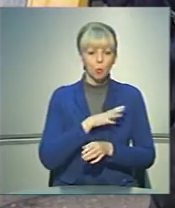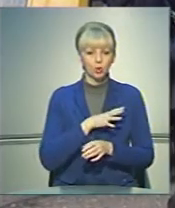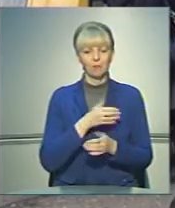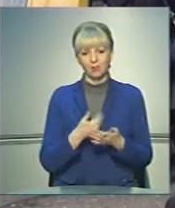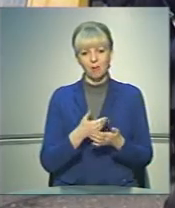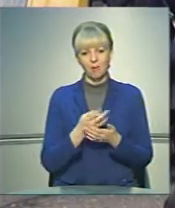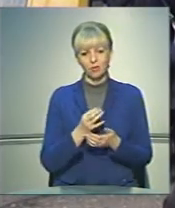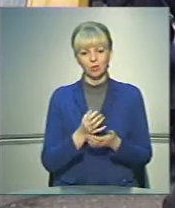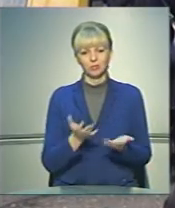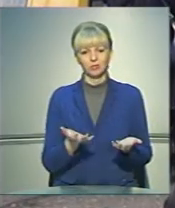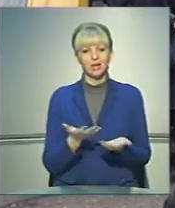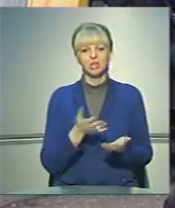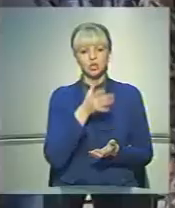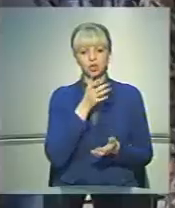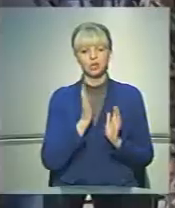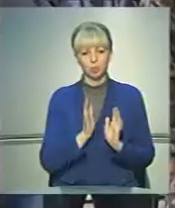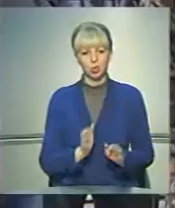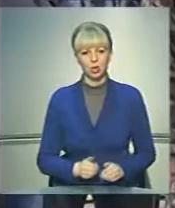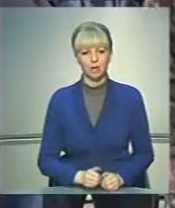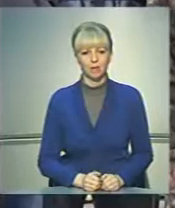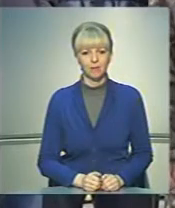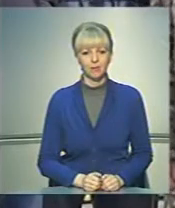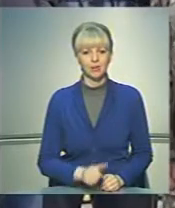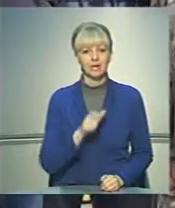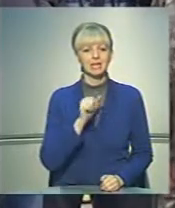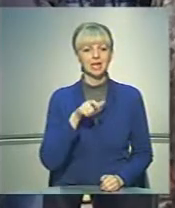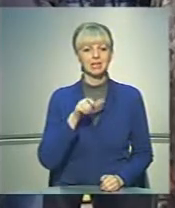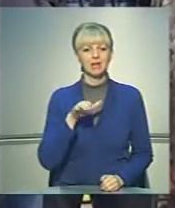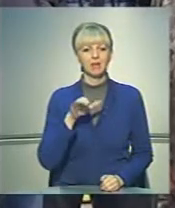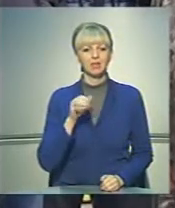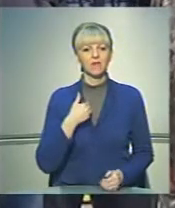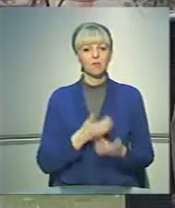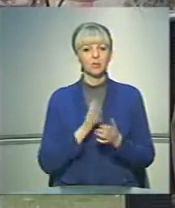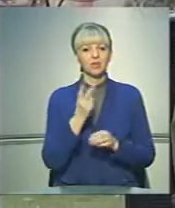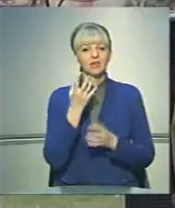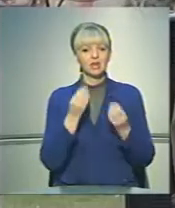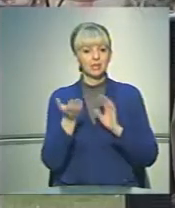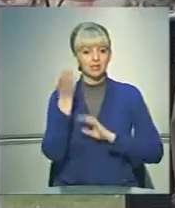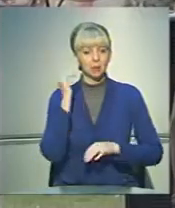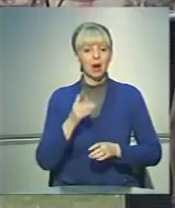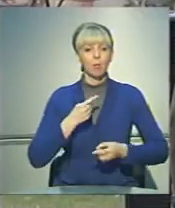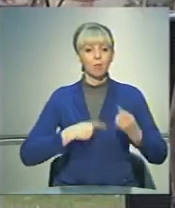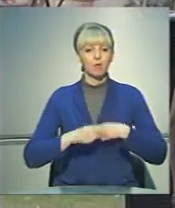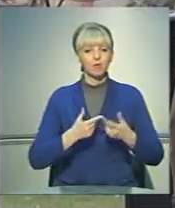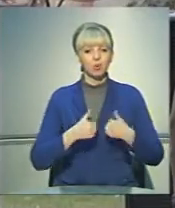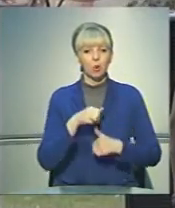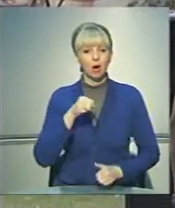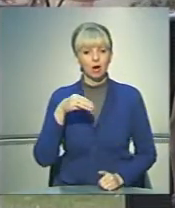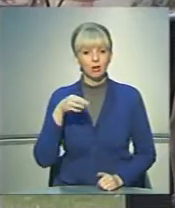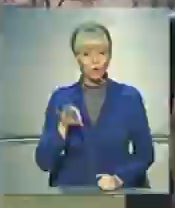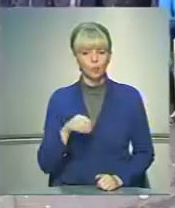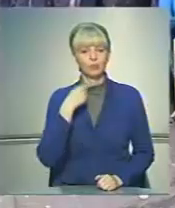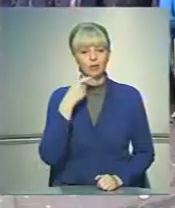напевно, ще певний час буде. Зарставницькі волонтери лише два дні тому, як повернулися із зони АТО.